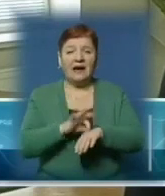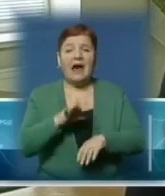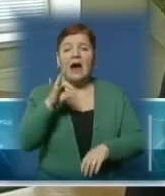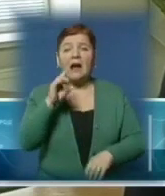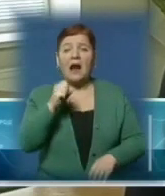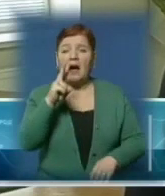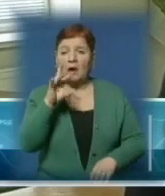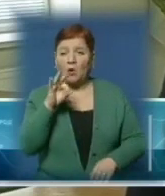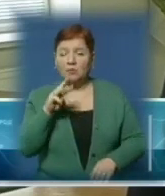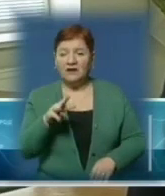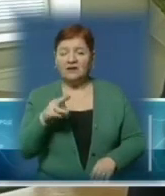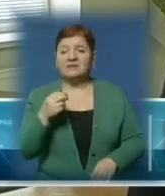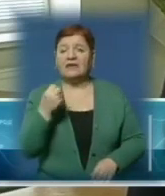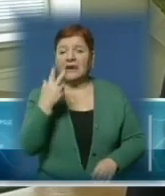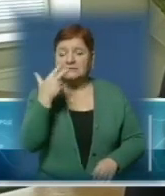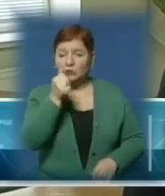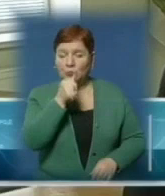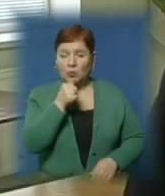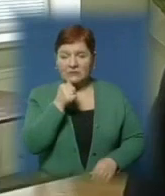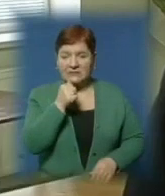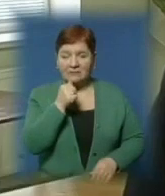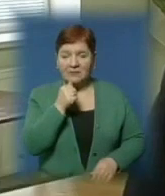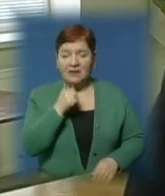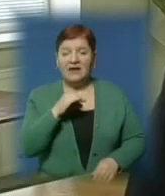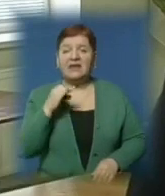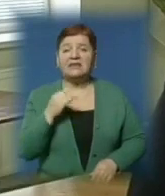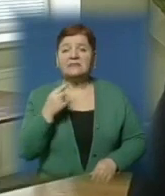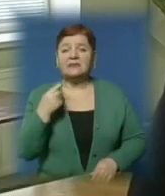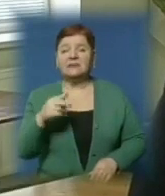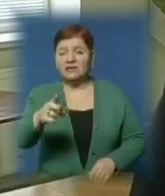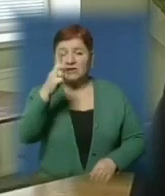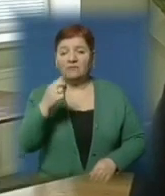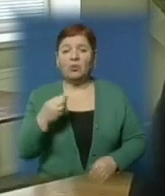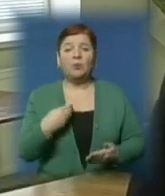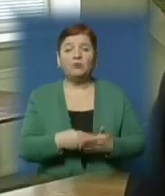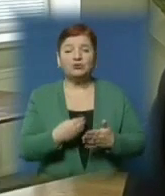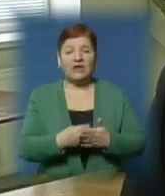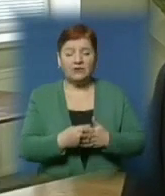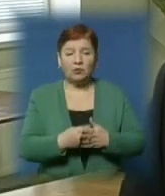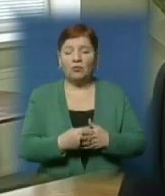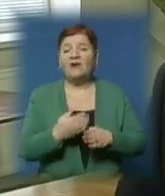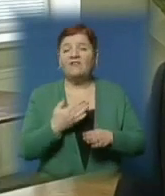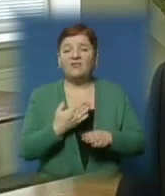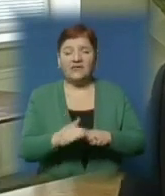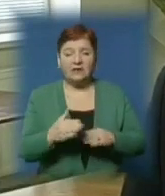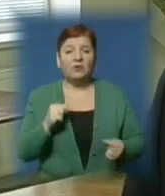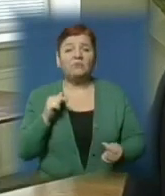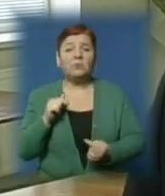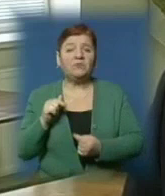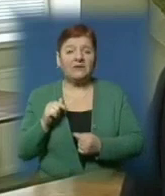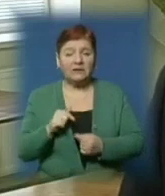минулому році, тобто в 2013 році, із державного бюджету було виділено 3 мільйони гривень, які відповідно